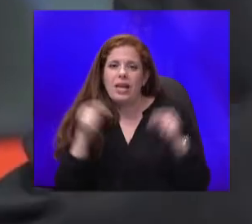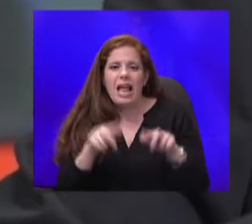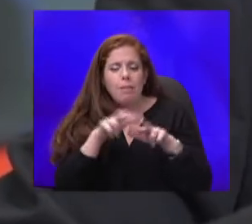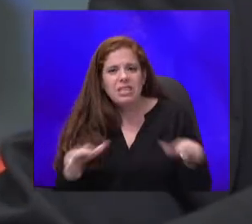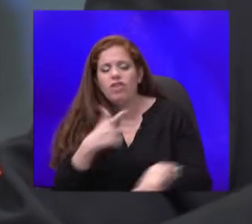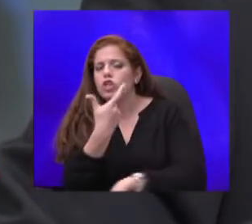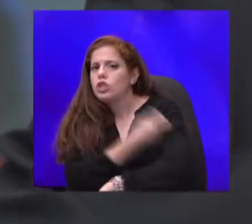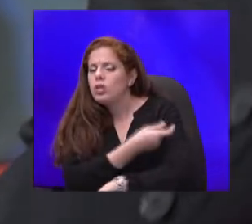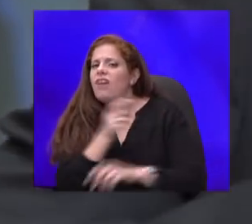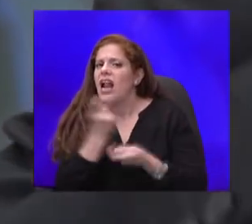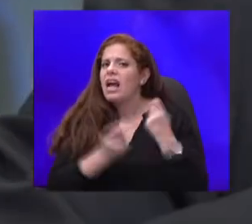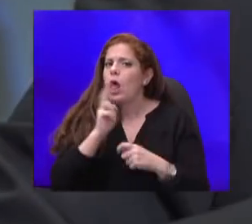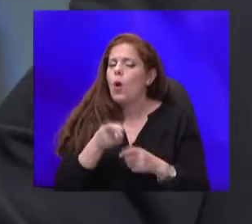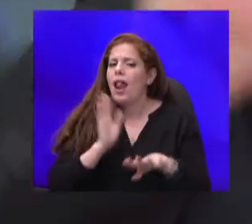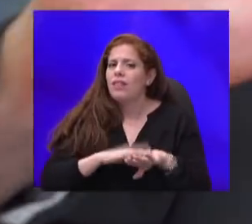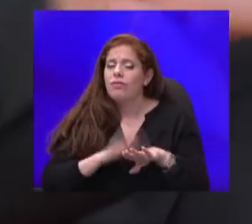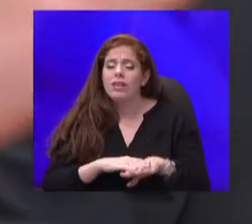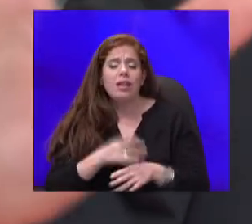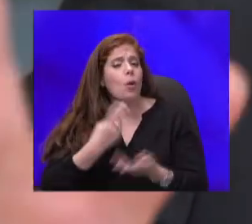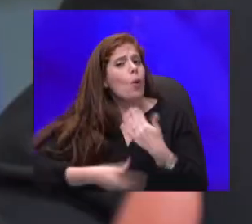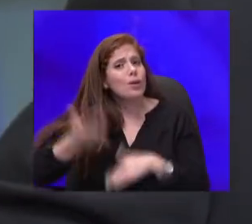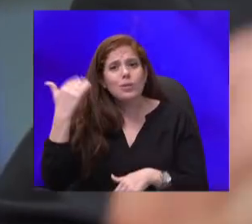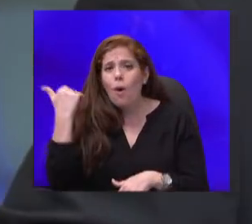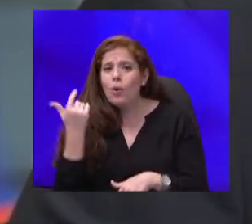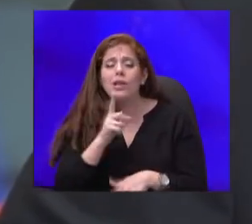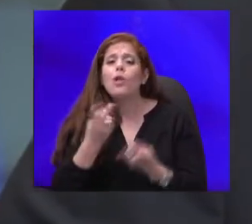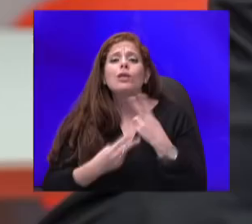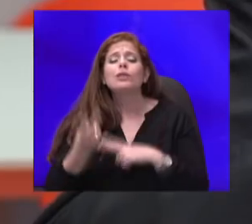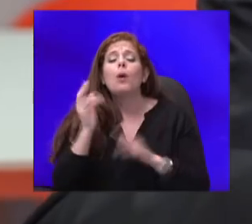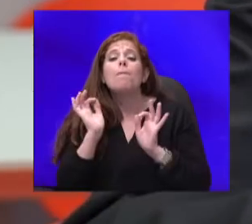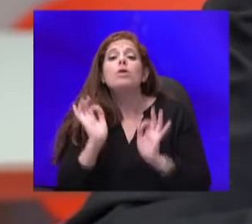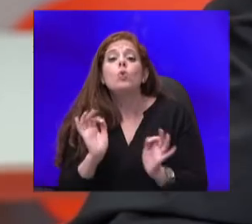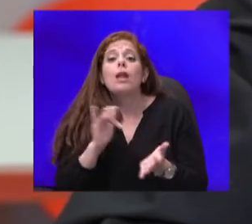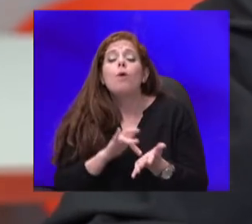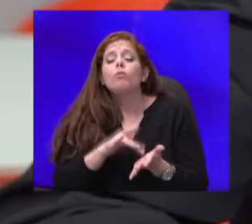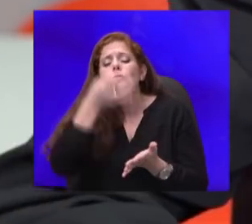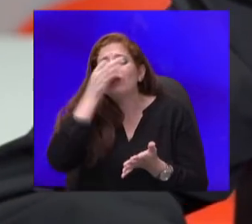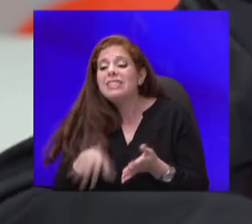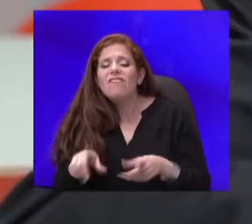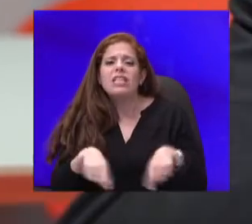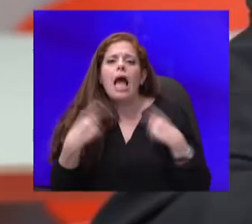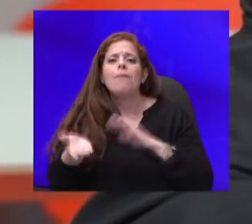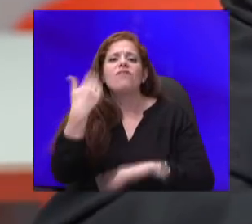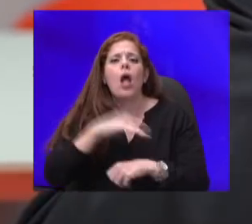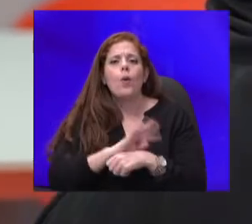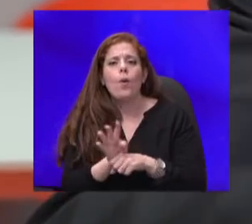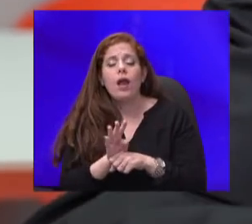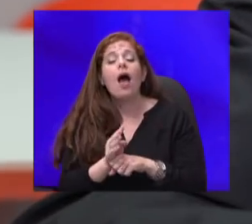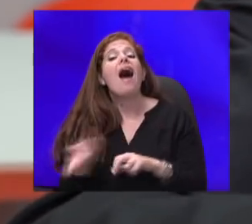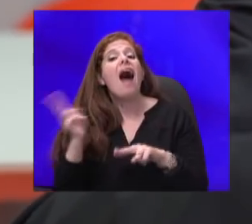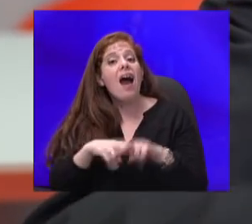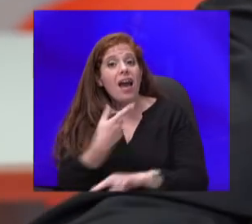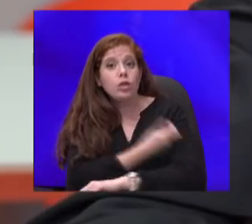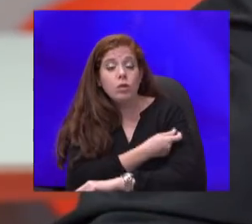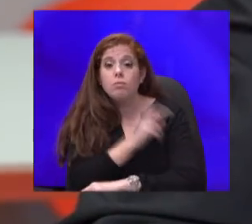אנחנו לא נחזור אחורנית, לא נחזור בדיוק לנקודה שממנה עזבנו את החיים שלנו לפני הקורונה. בעולם שאחרי החיסונים מי שיכול הולך לדיגיטל, גם